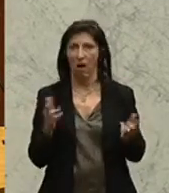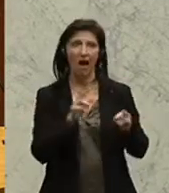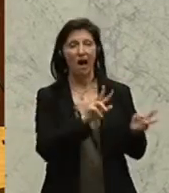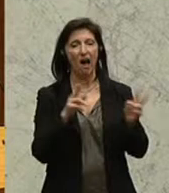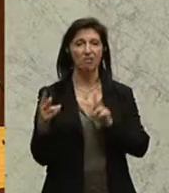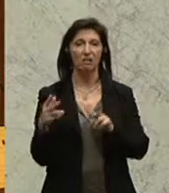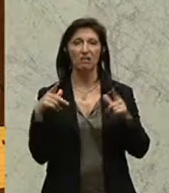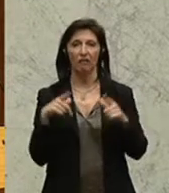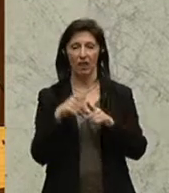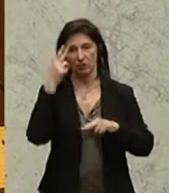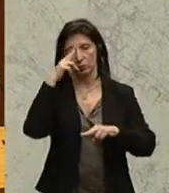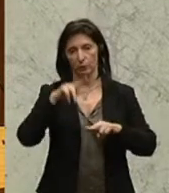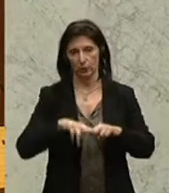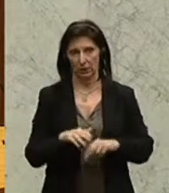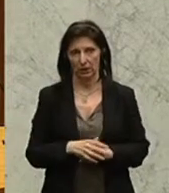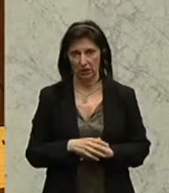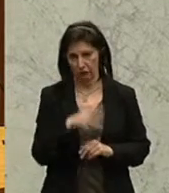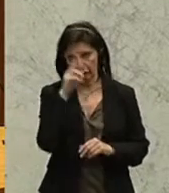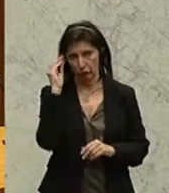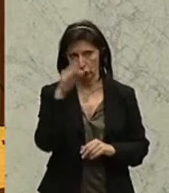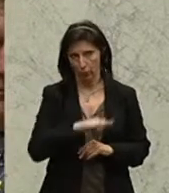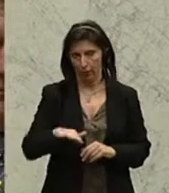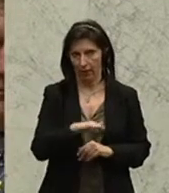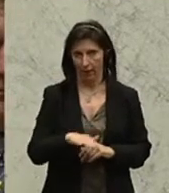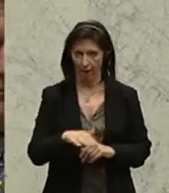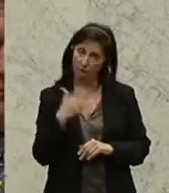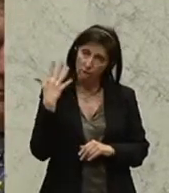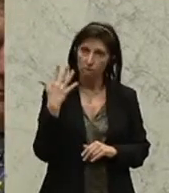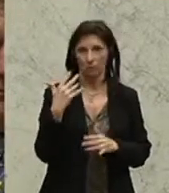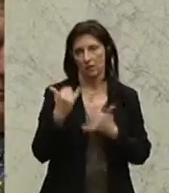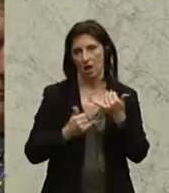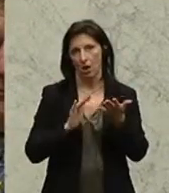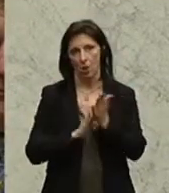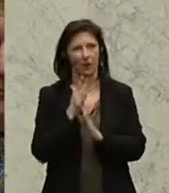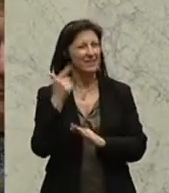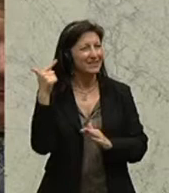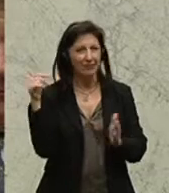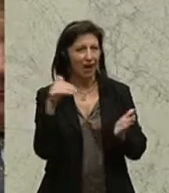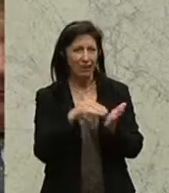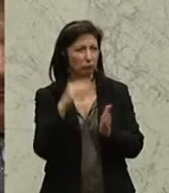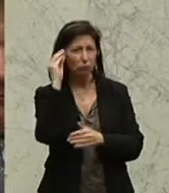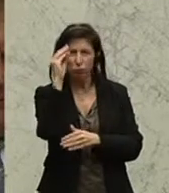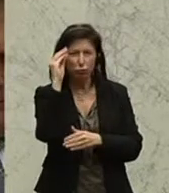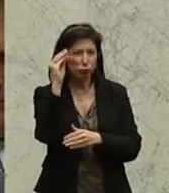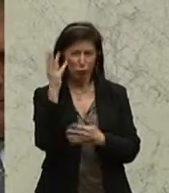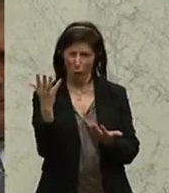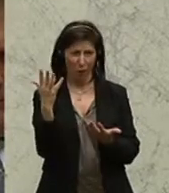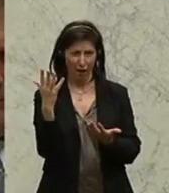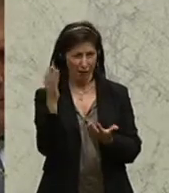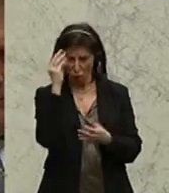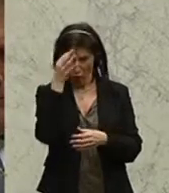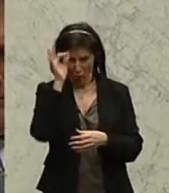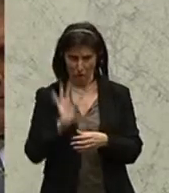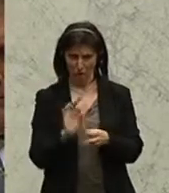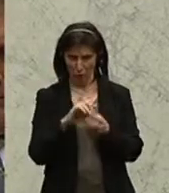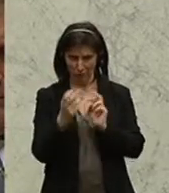Leistungsbeurteilung in den Volksschulen. Dass 2000 Schulen beteiligt sind an so einem Schulversuch.